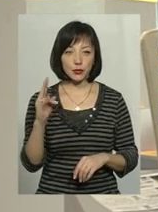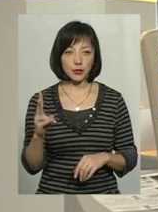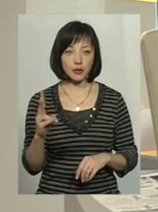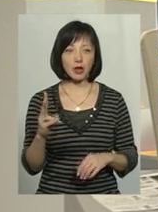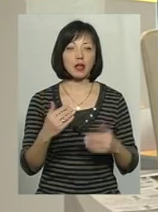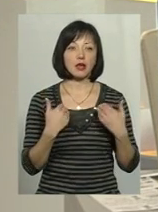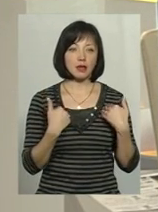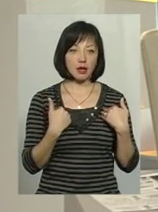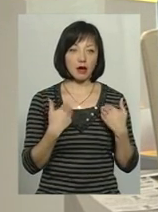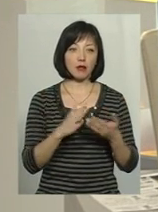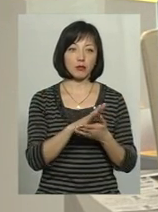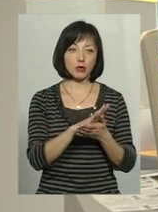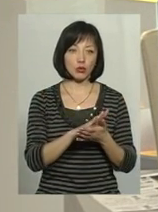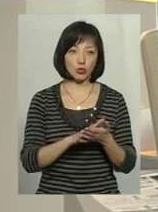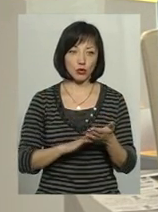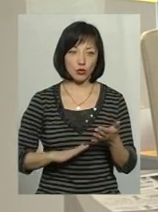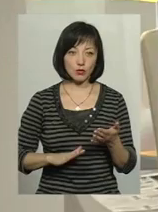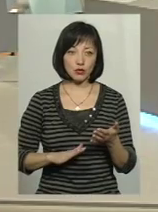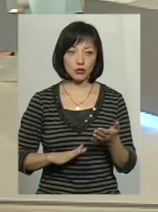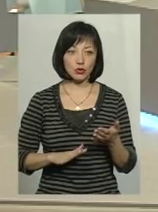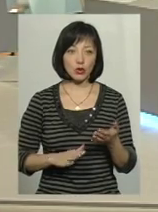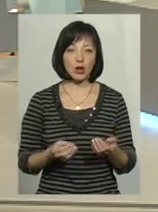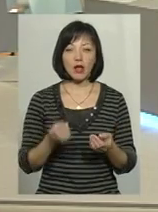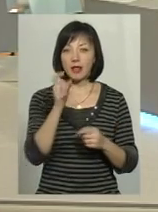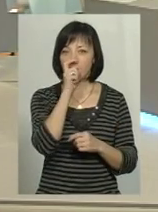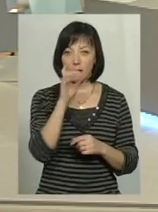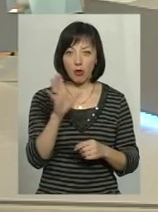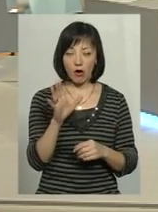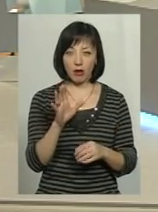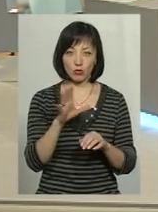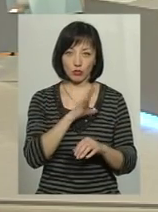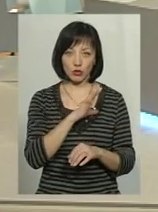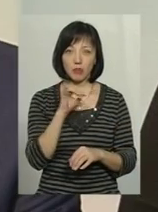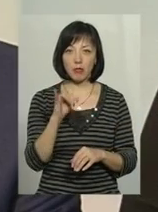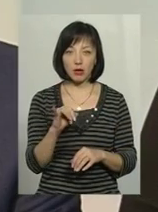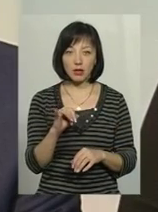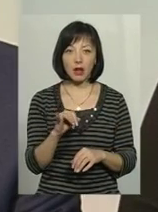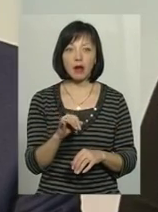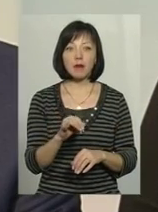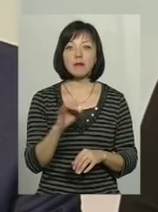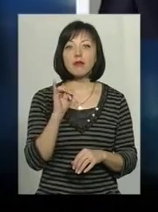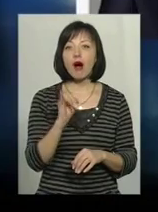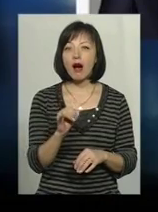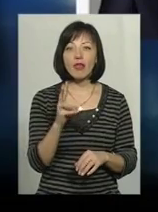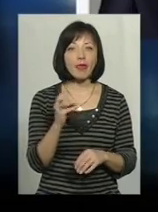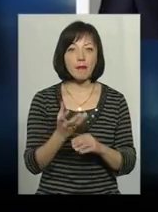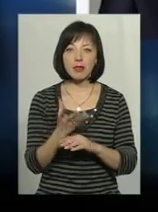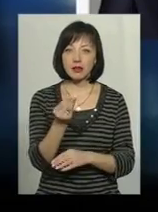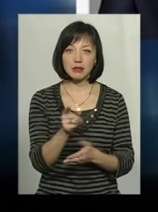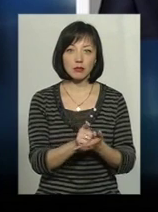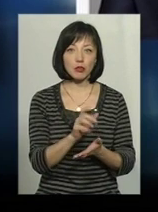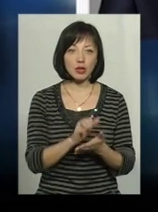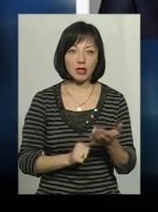Я продовжую. Просто непогано бути багатим, погано не платити податки. Я хочу, щоб зараз глядачі